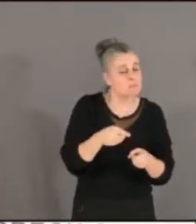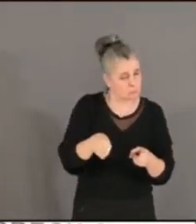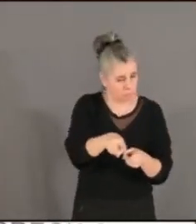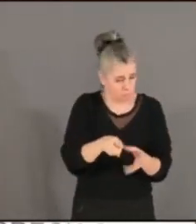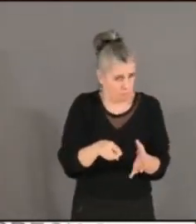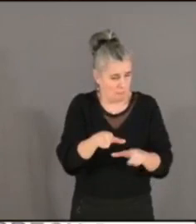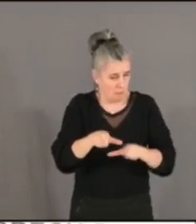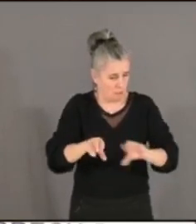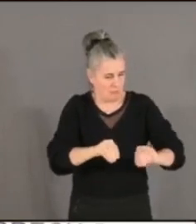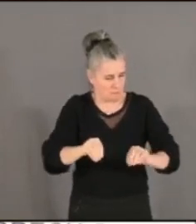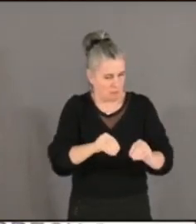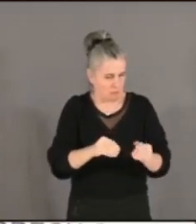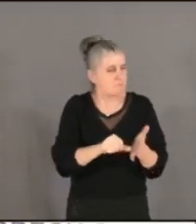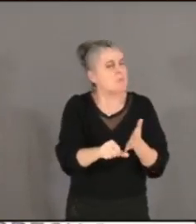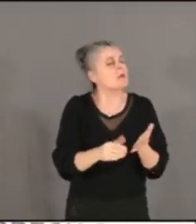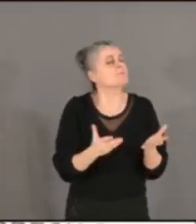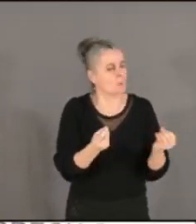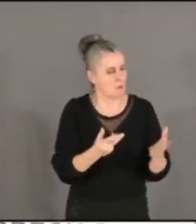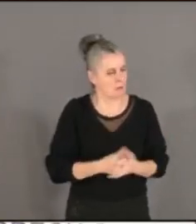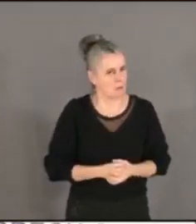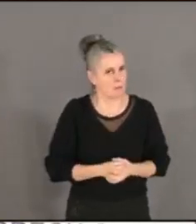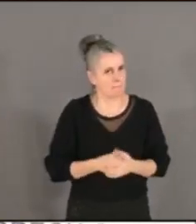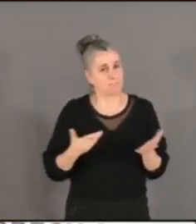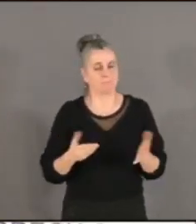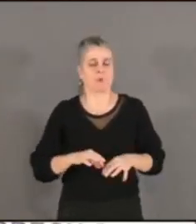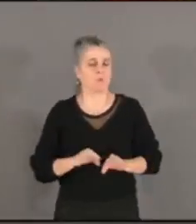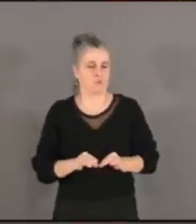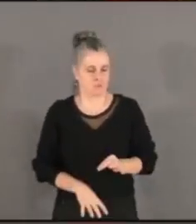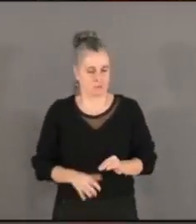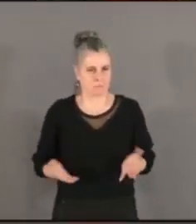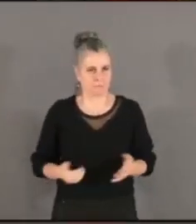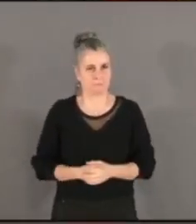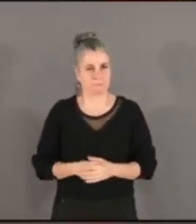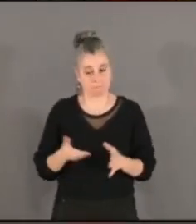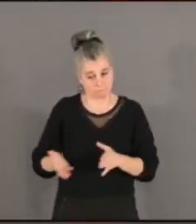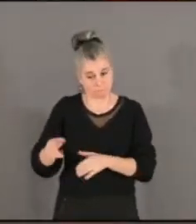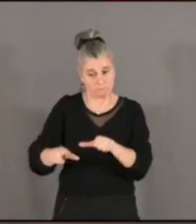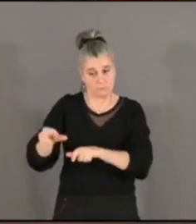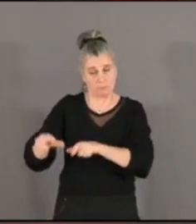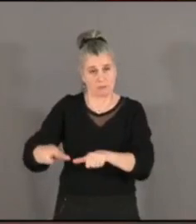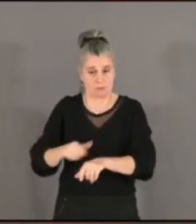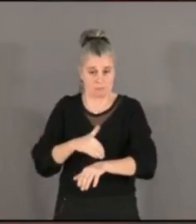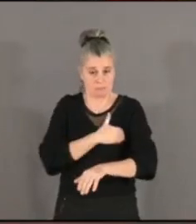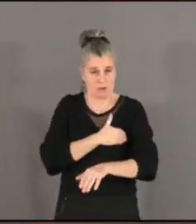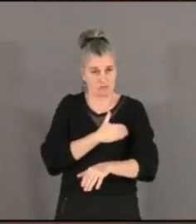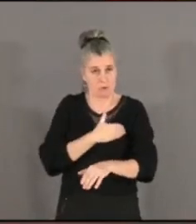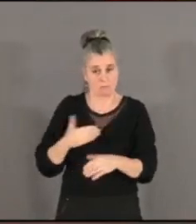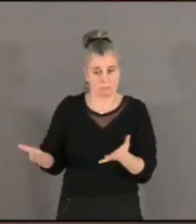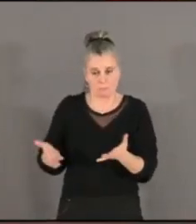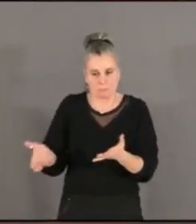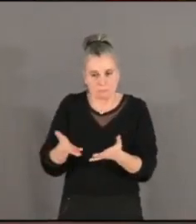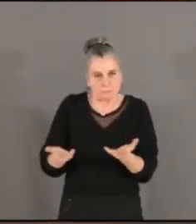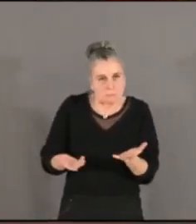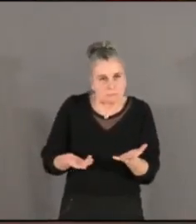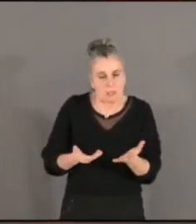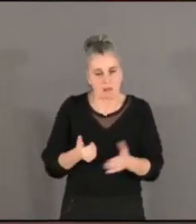En conclusion, la forte hausse des dépenses de fonctionnement, principalement due au personnel, continue d'affaiblir la capacité d